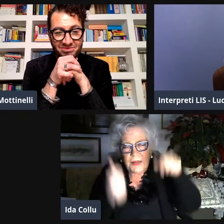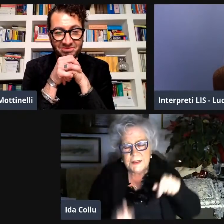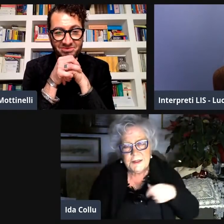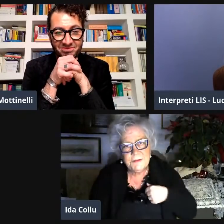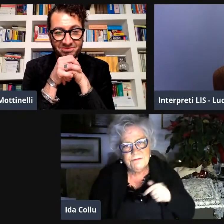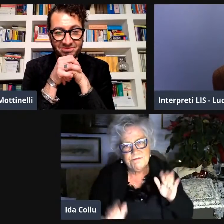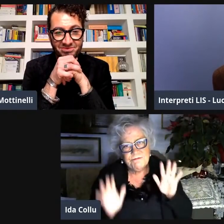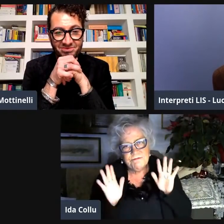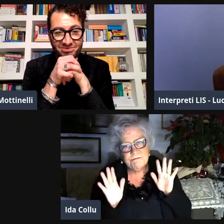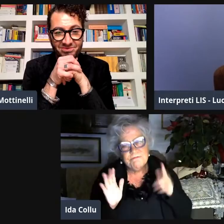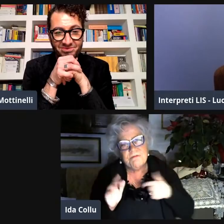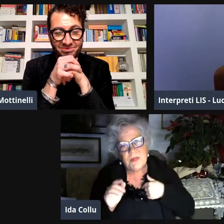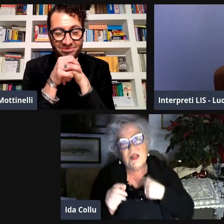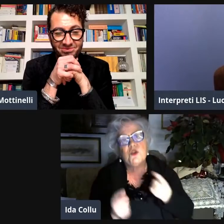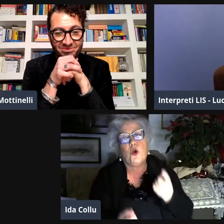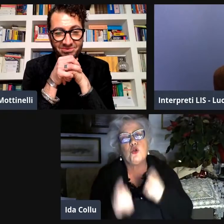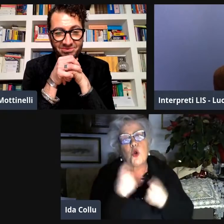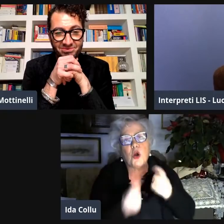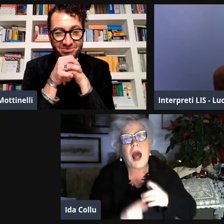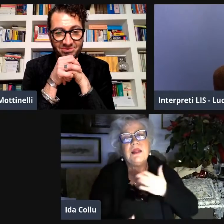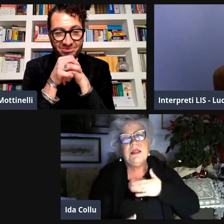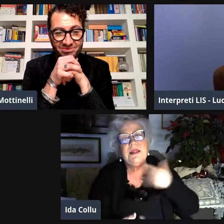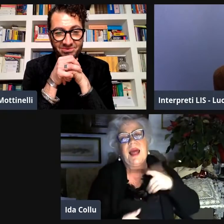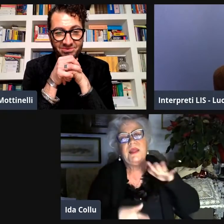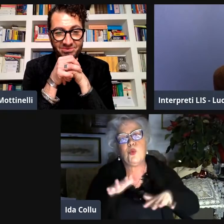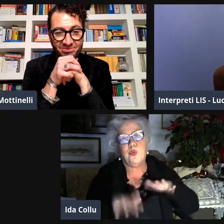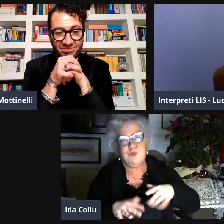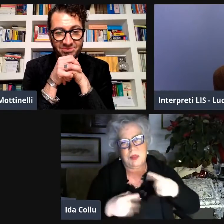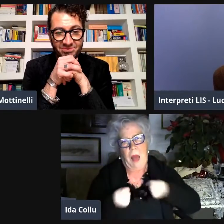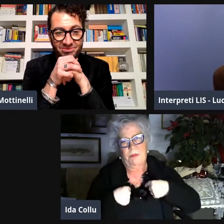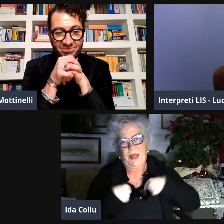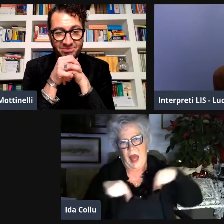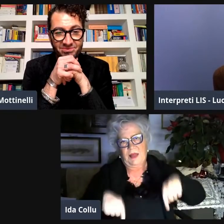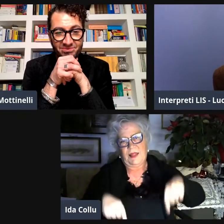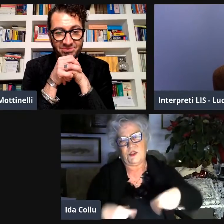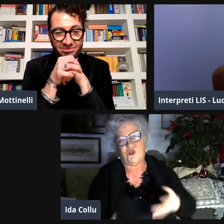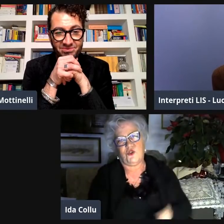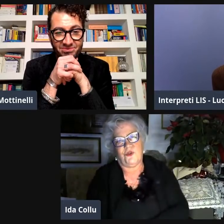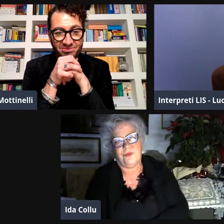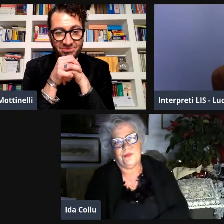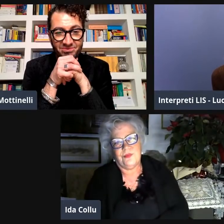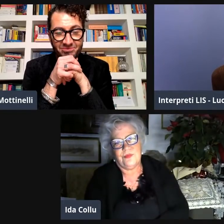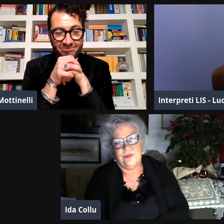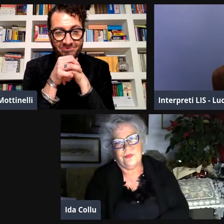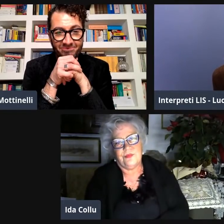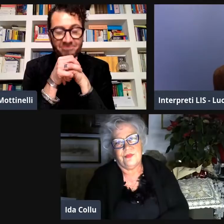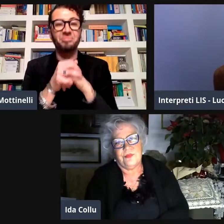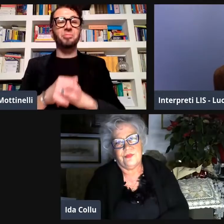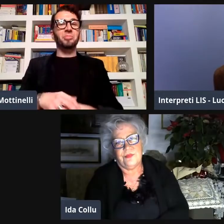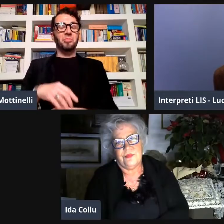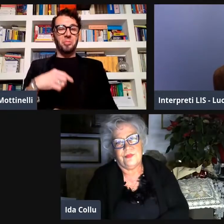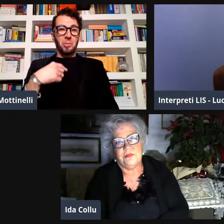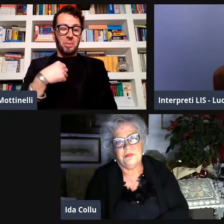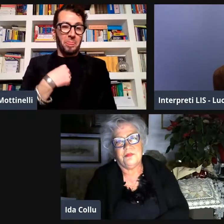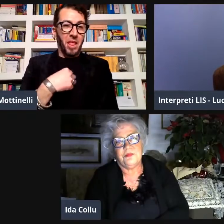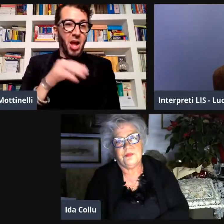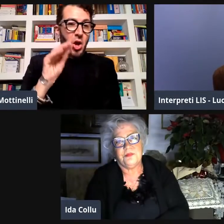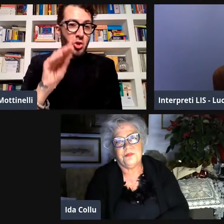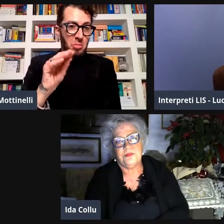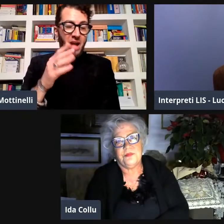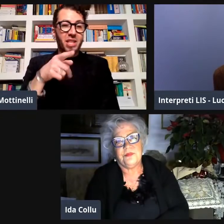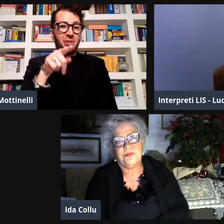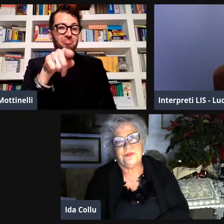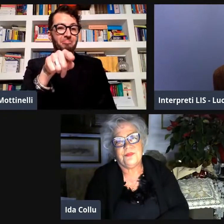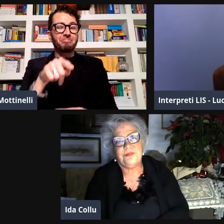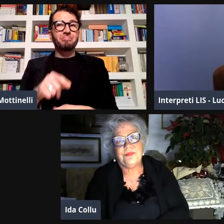a migliorare e questo non può avvenire come per magia in un attimo mi sono tornati dei dubbi anche a me